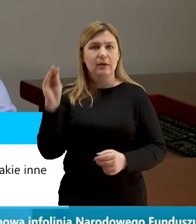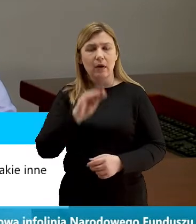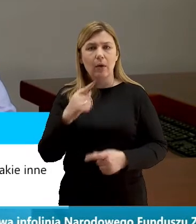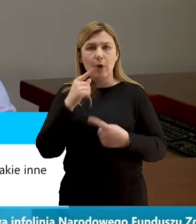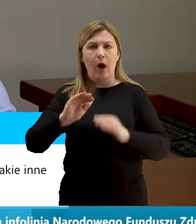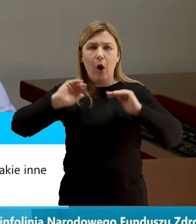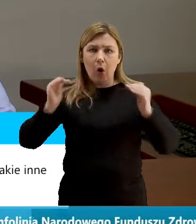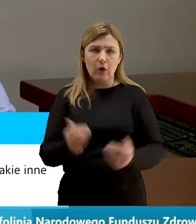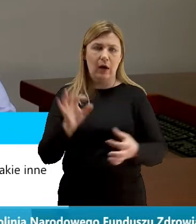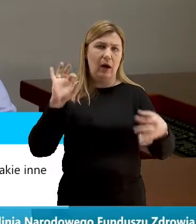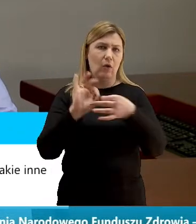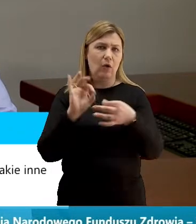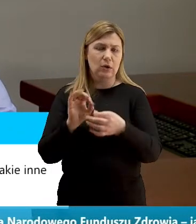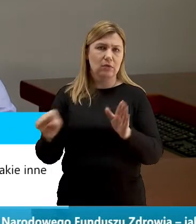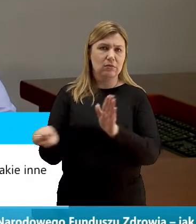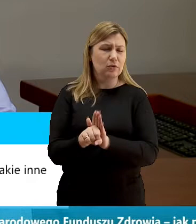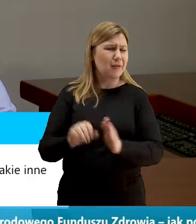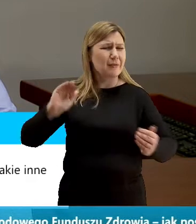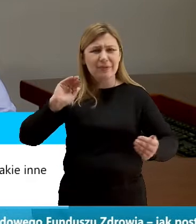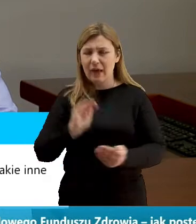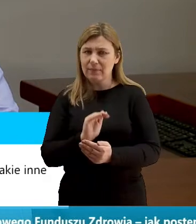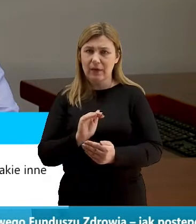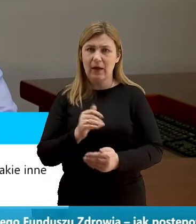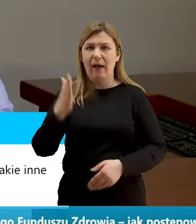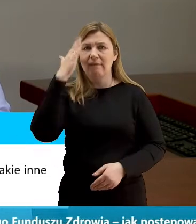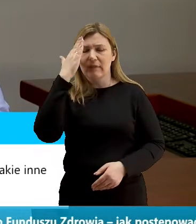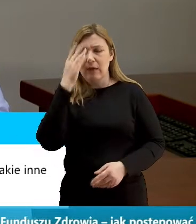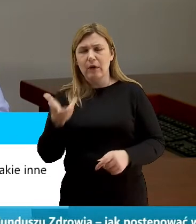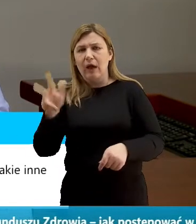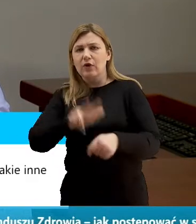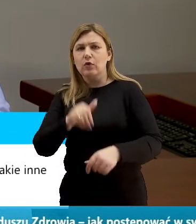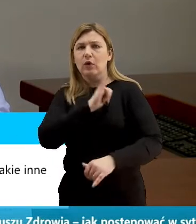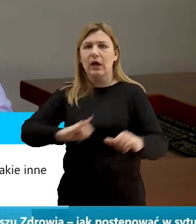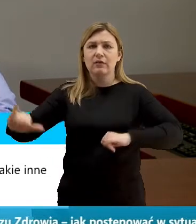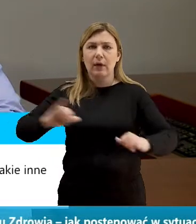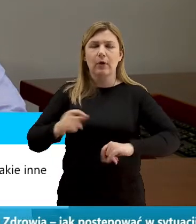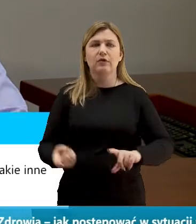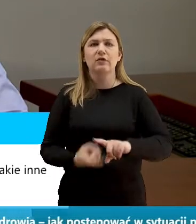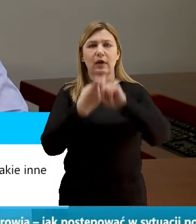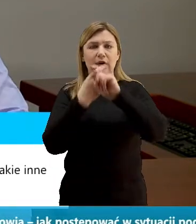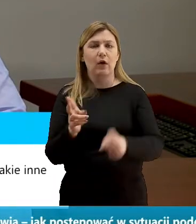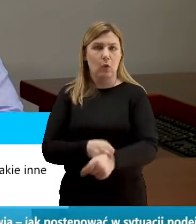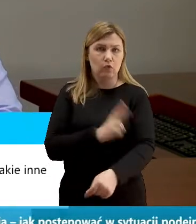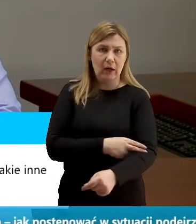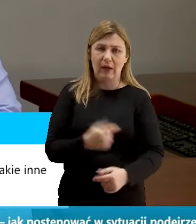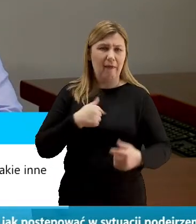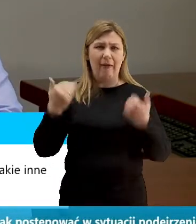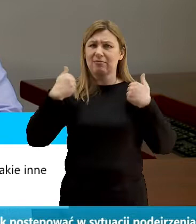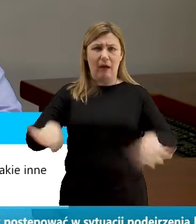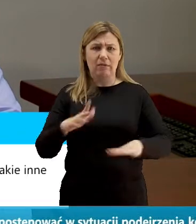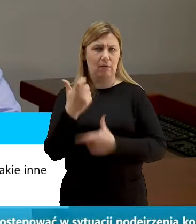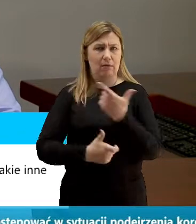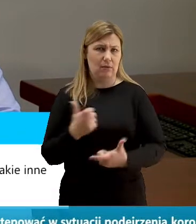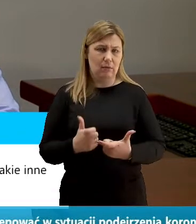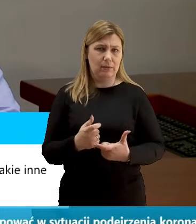kontakty do absolutnego minimum. Wiem, że niektóre samorządy zawiesiły funkcjonowanie urzędów, ale nie chcemy tego robić. Uważamy, że